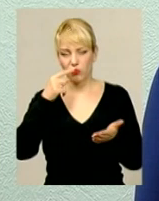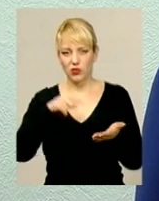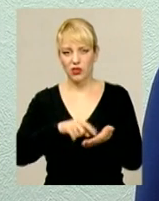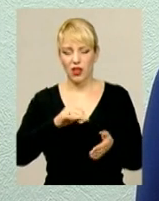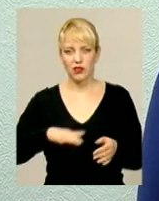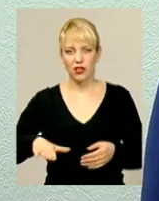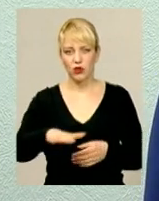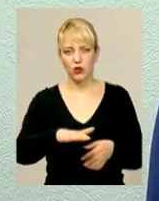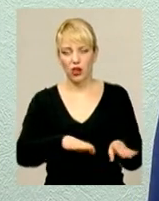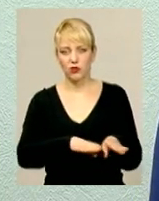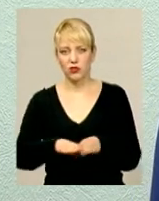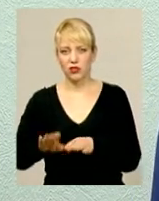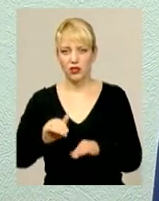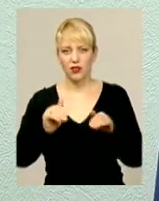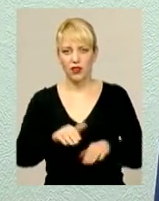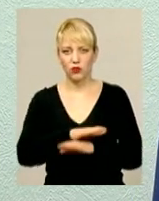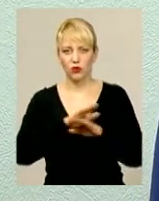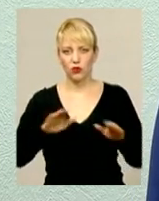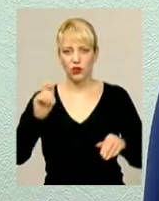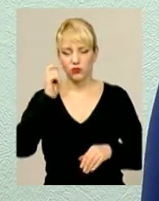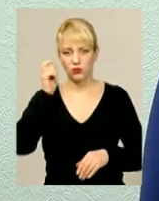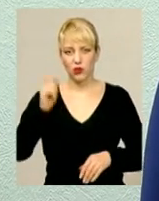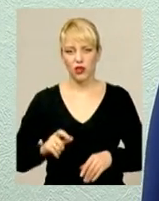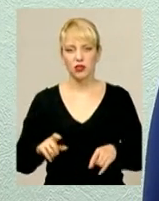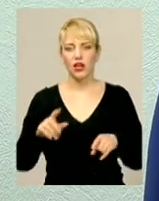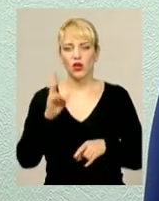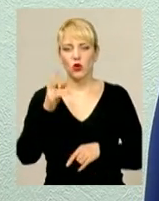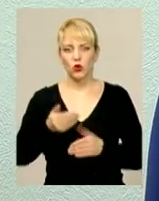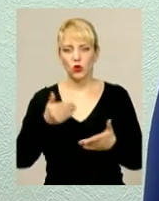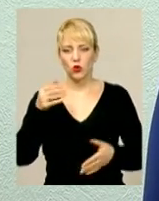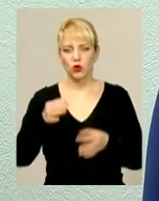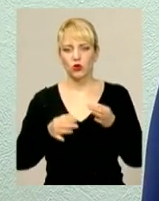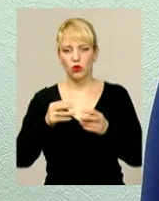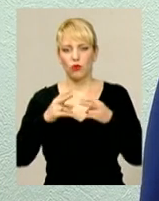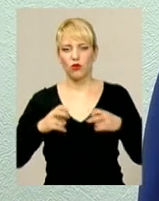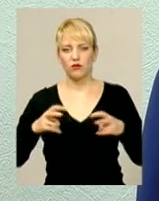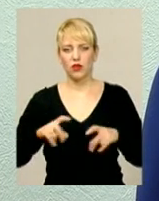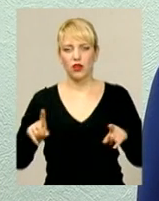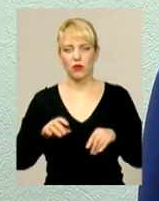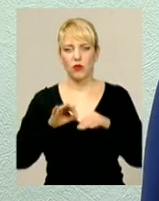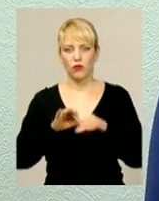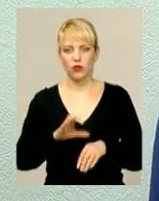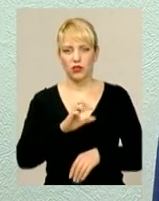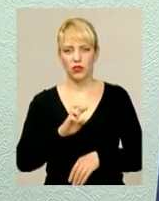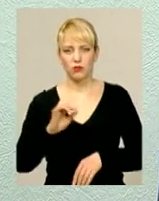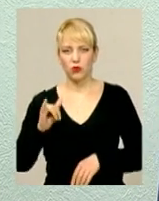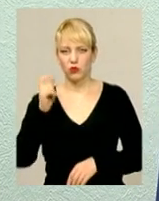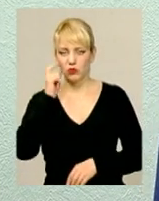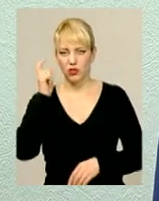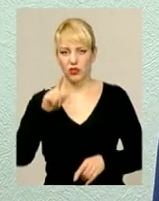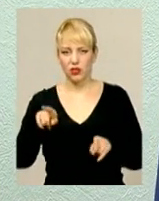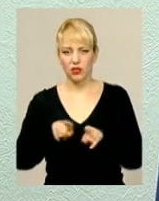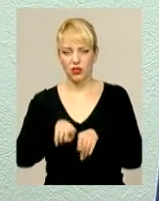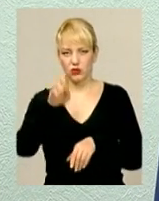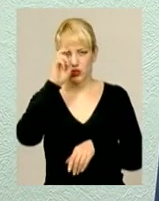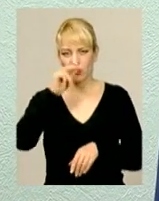територіальну цілісність і недоторканість України. Досудовим розслідуванням, яке проводило управління Служби безпеки України, а також